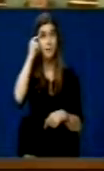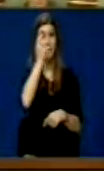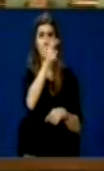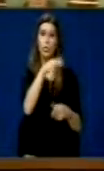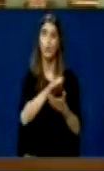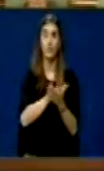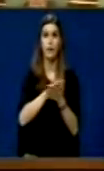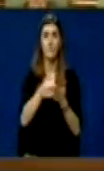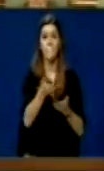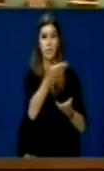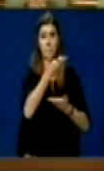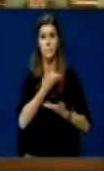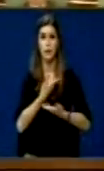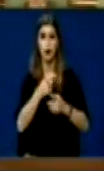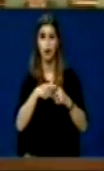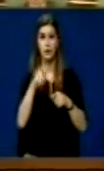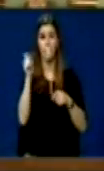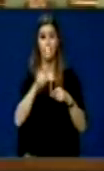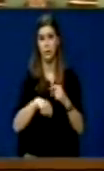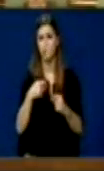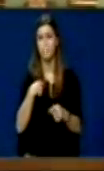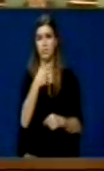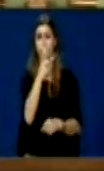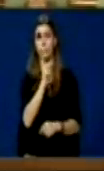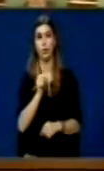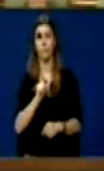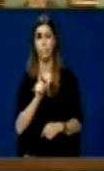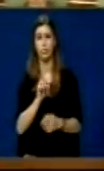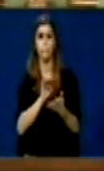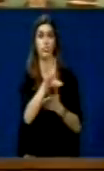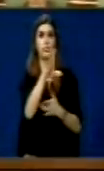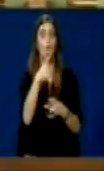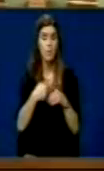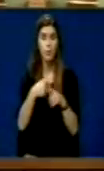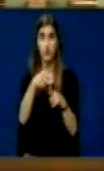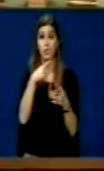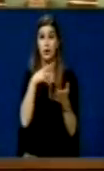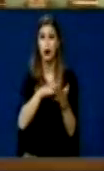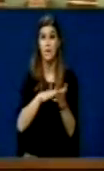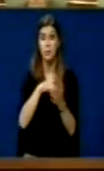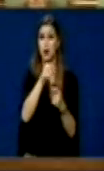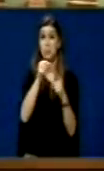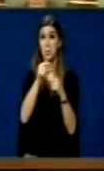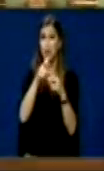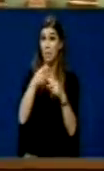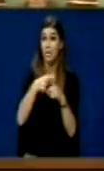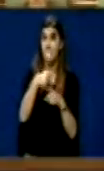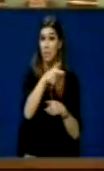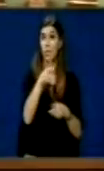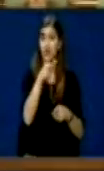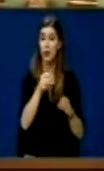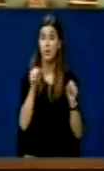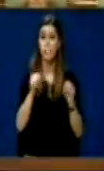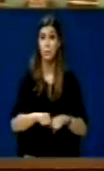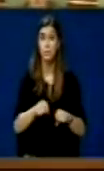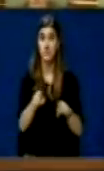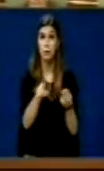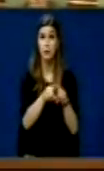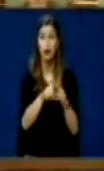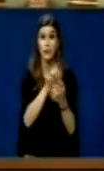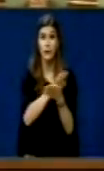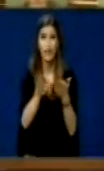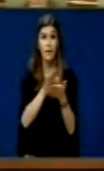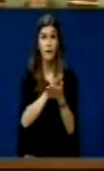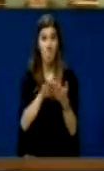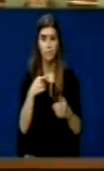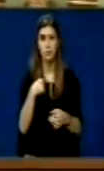unë nuk dhe të konsideraj asë e përfitim. Dhe në anën tjetën, nëse është këjë reciprociteti për të kësli të thonë për balë Serbis, por nuk dojë që përdojë